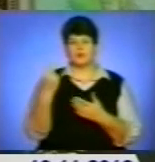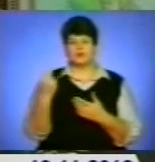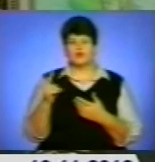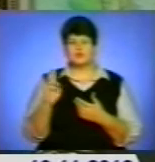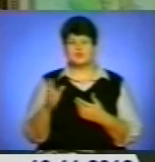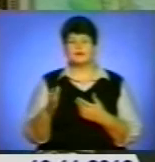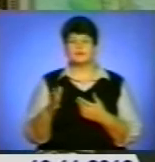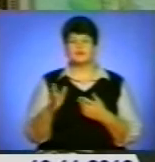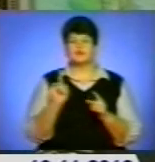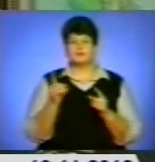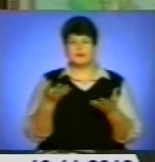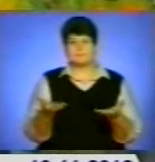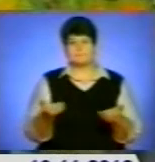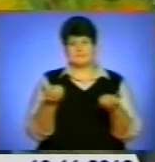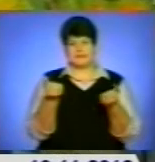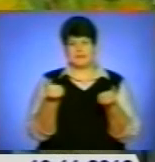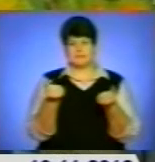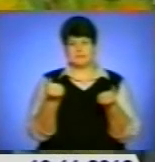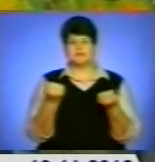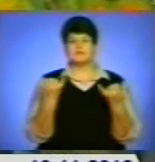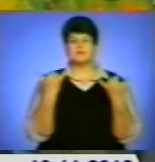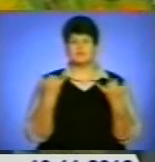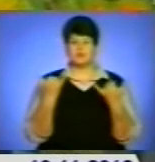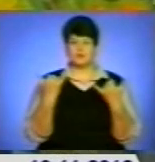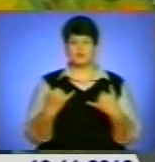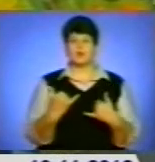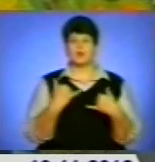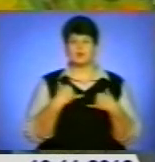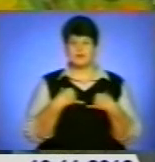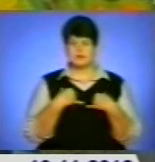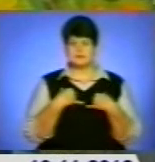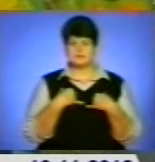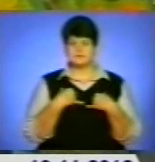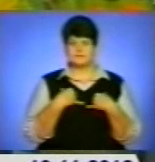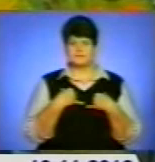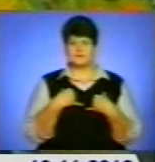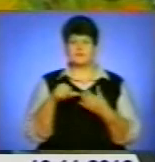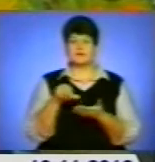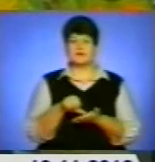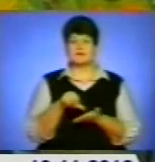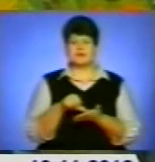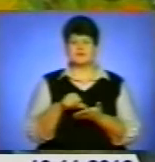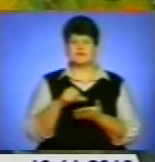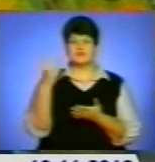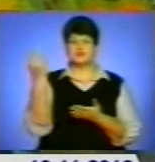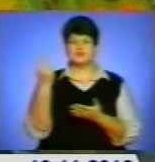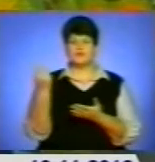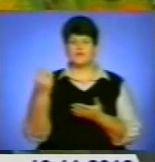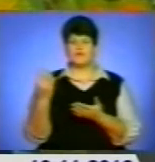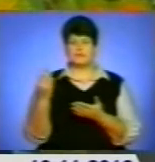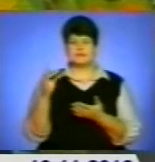їх підтримати. Сьогодні у нас представлений живопис і